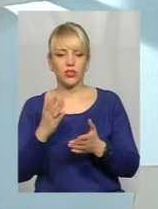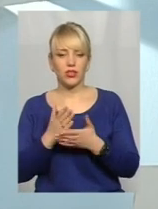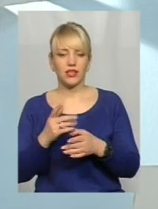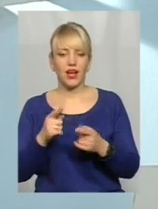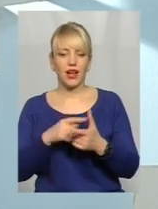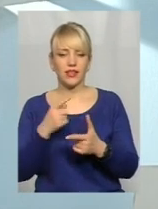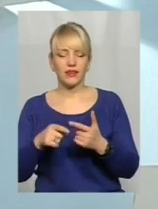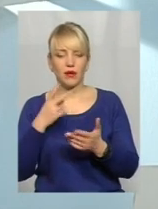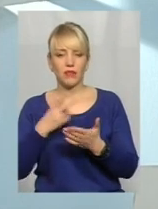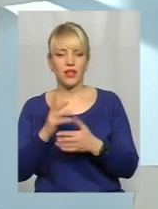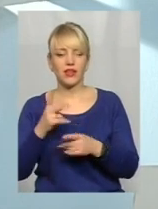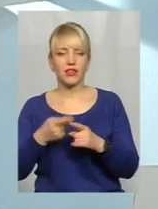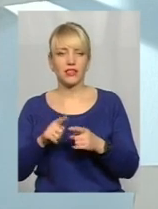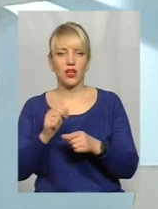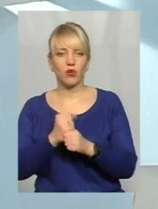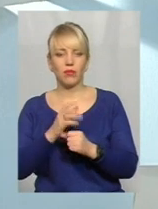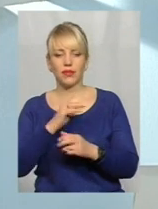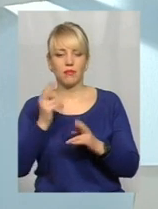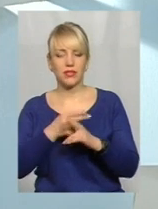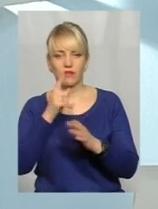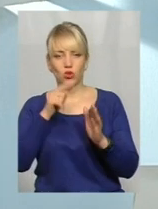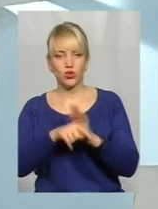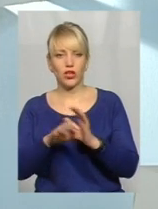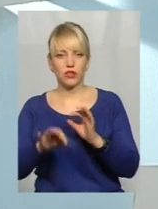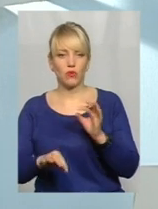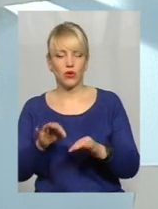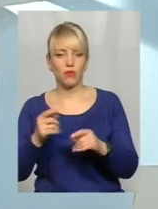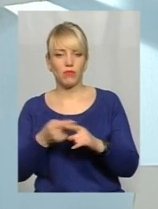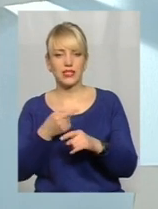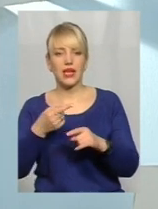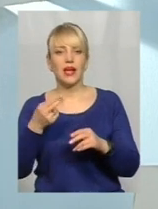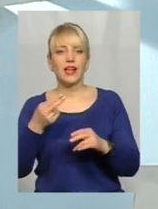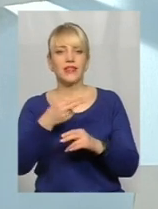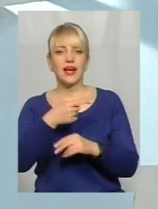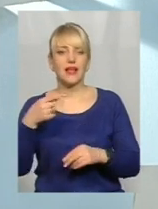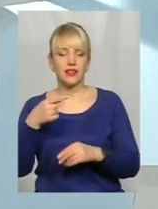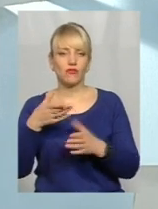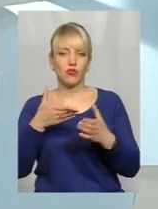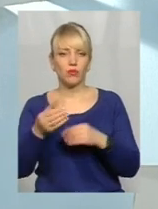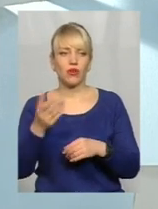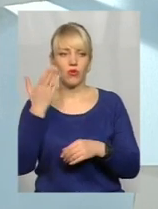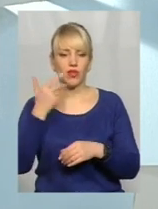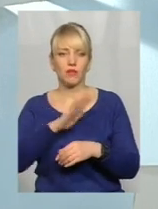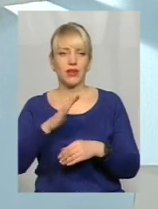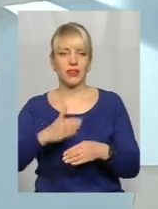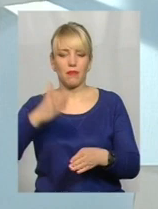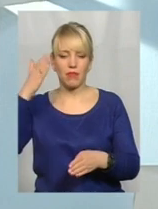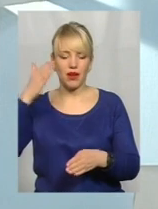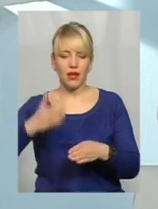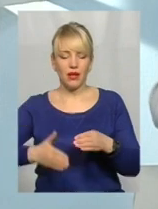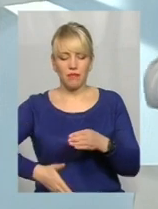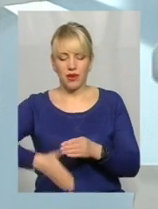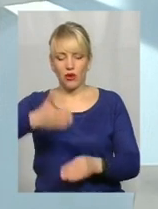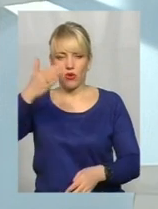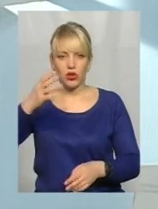як це робити без втручання в природу, тобто, без негативного впливу. Коли ми не перегороджуємо, робимо поріг, а коли ми просто